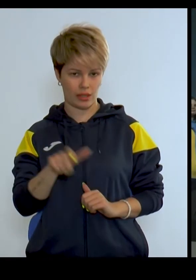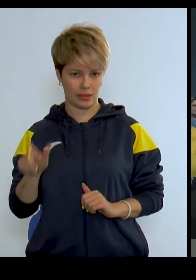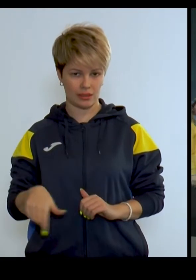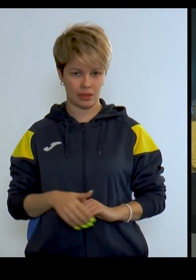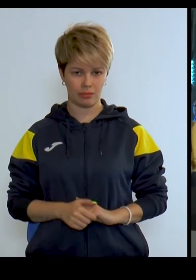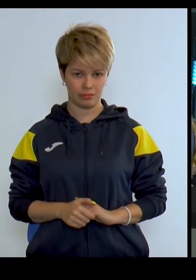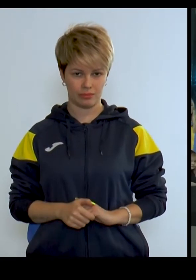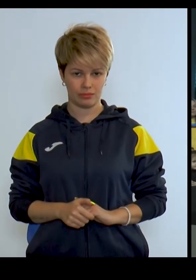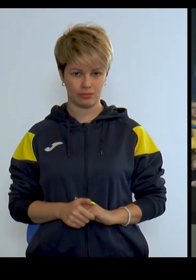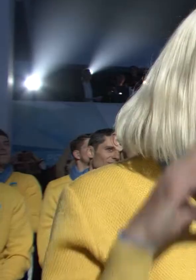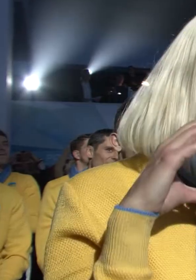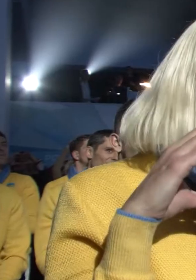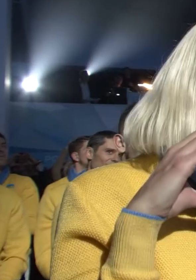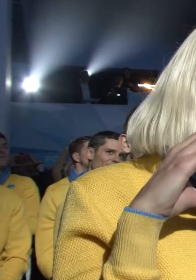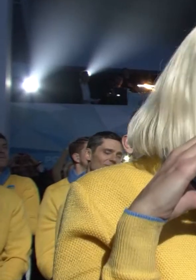українця.